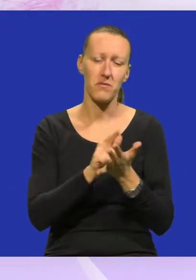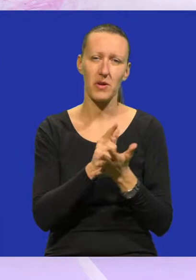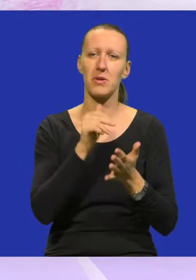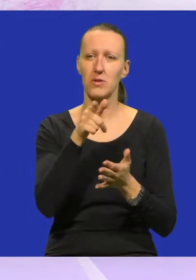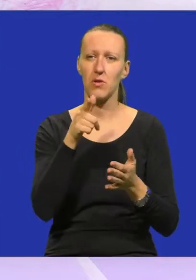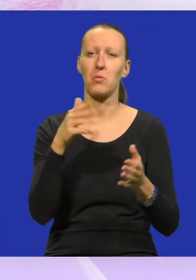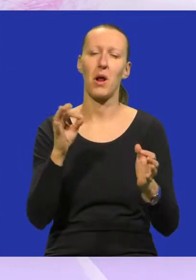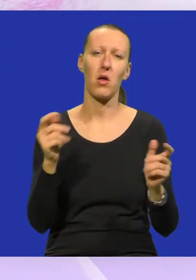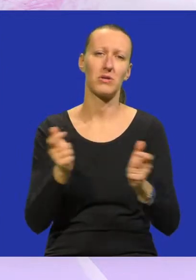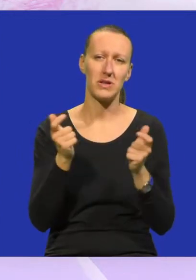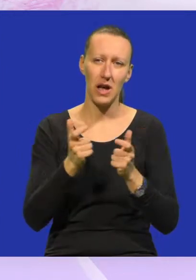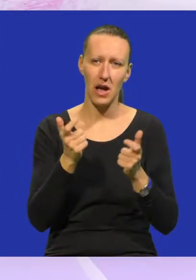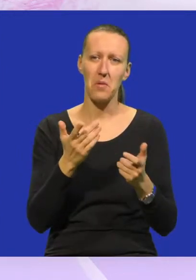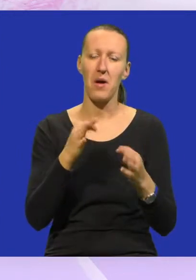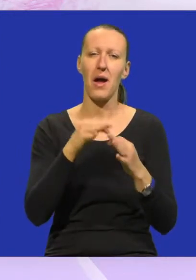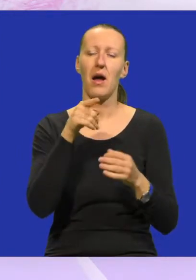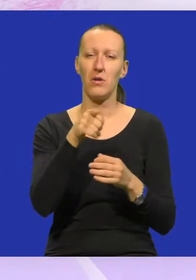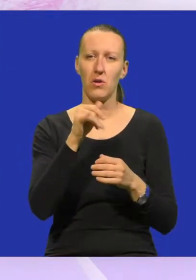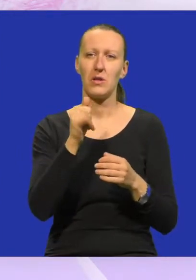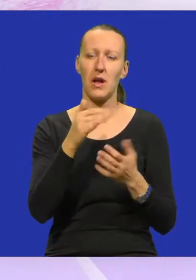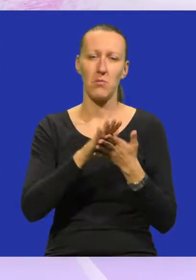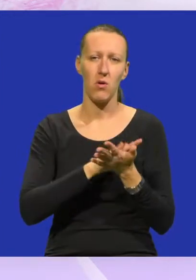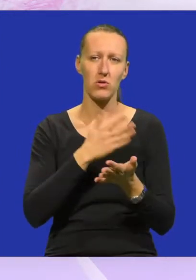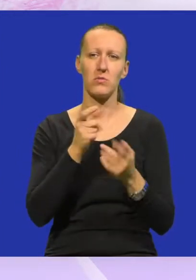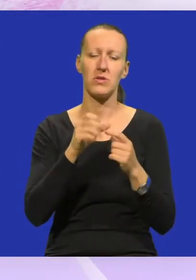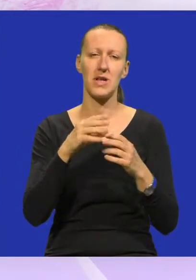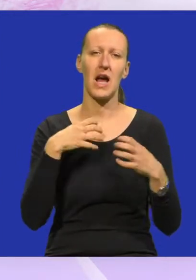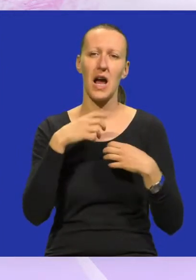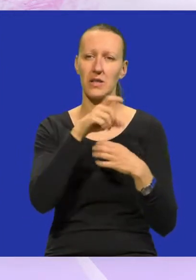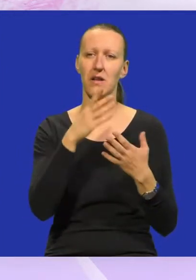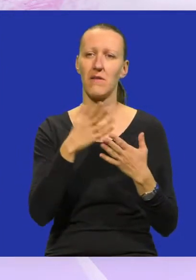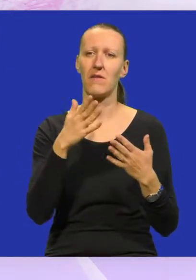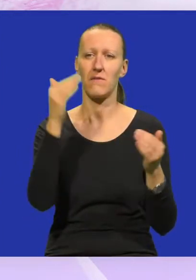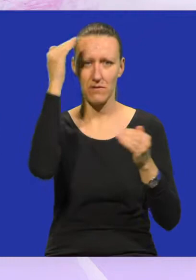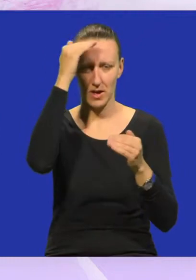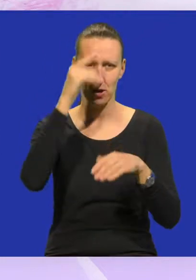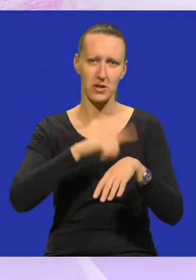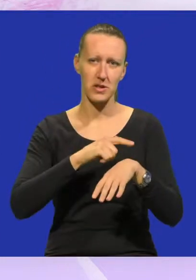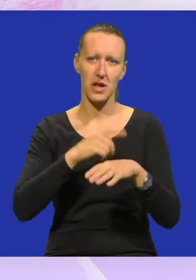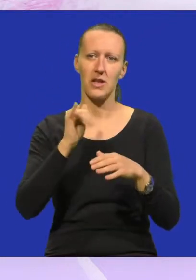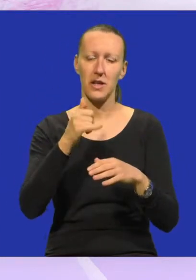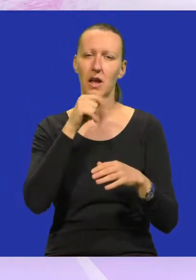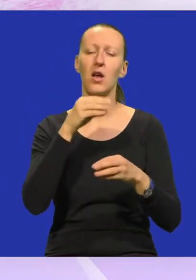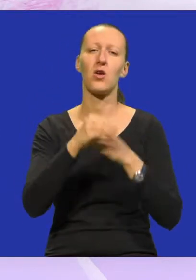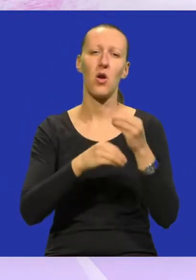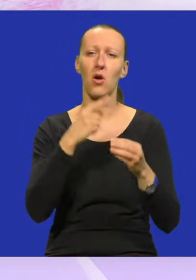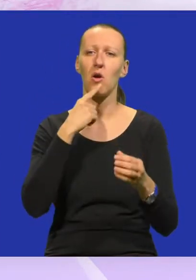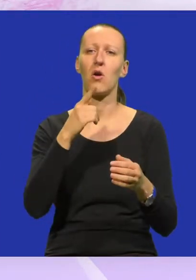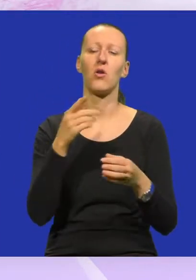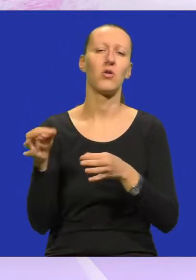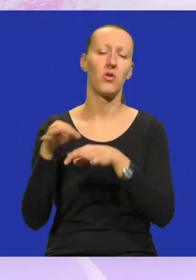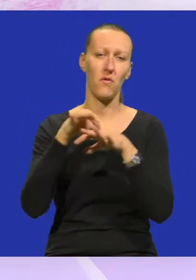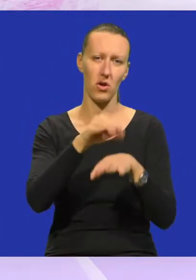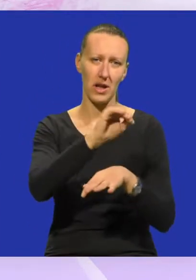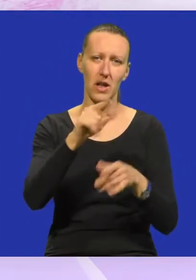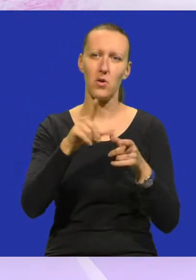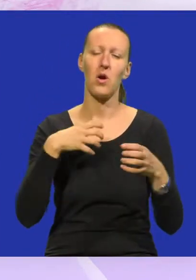se time pozebavimo, a to je da krenemo sa predstavama večernje scene, odnosno da i roditelji koji inače dovode